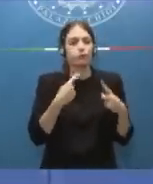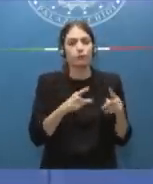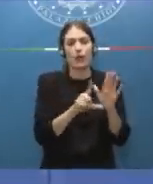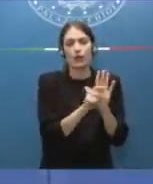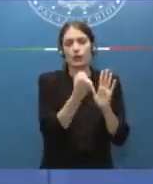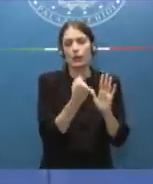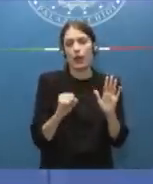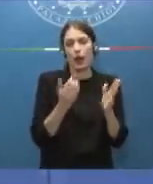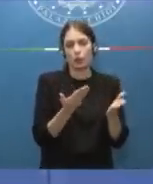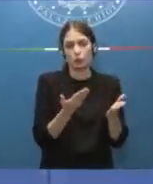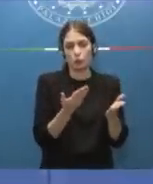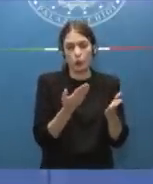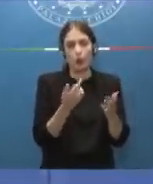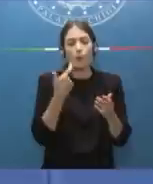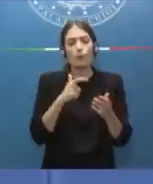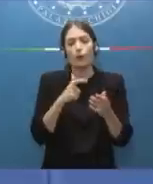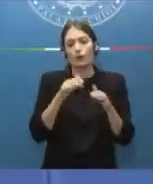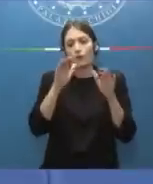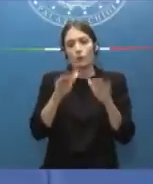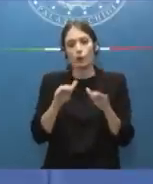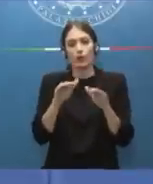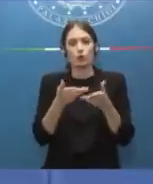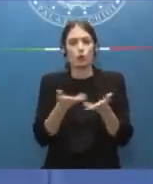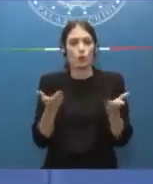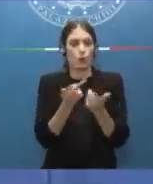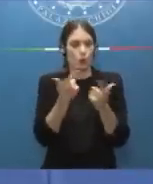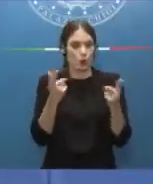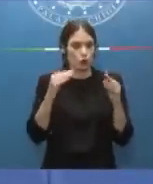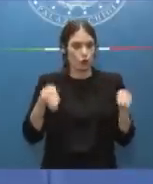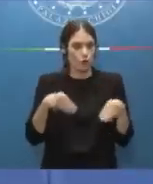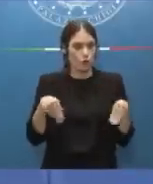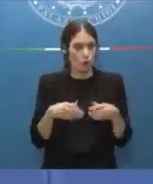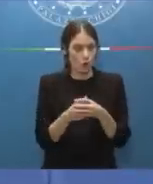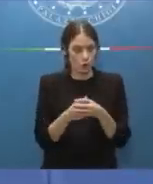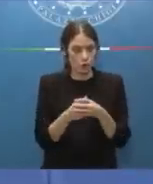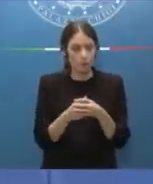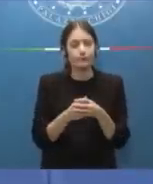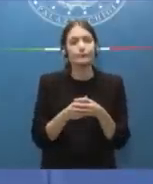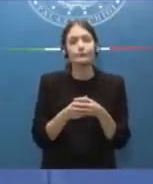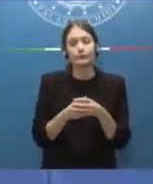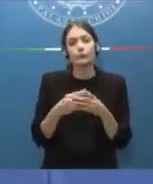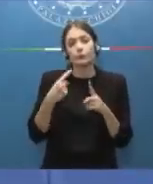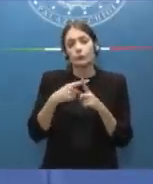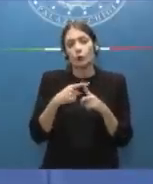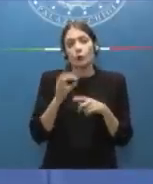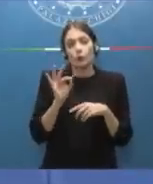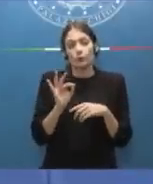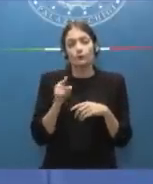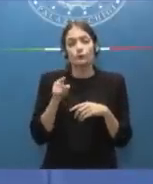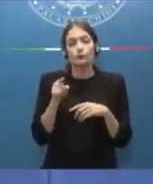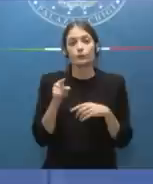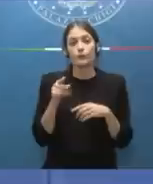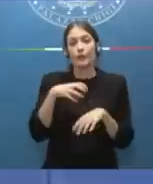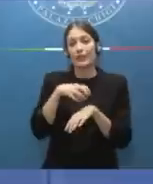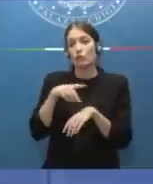cioè un reato contro l'incomunità pubblica poi su questo ovviamente il Ministro Piantedosi